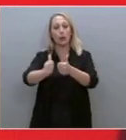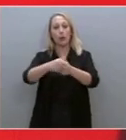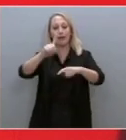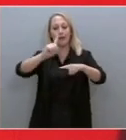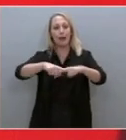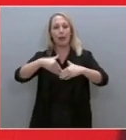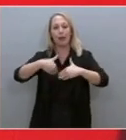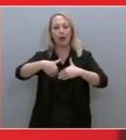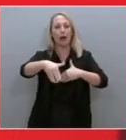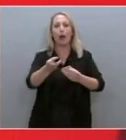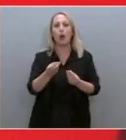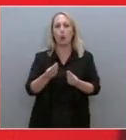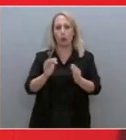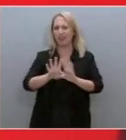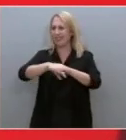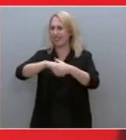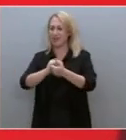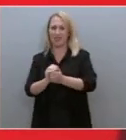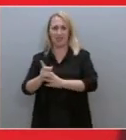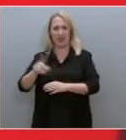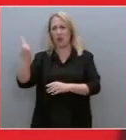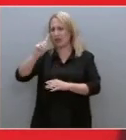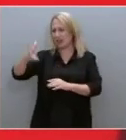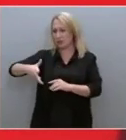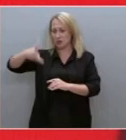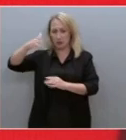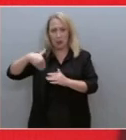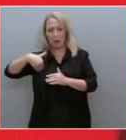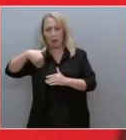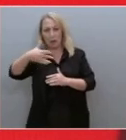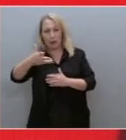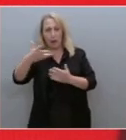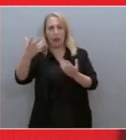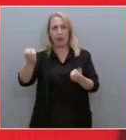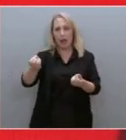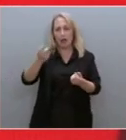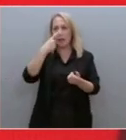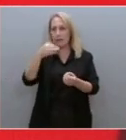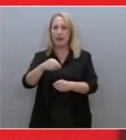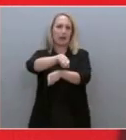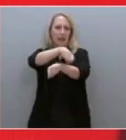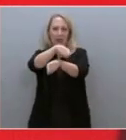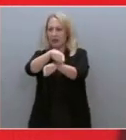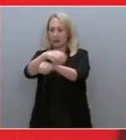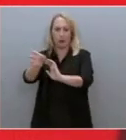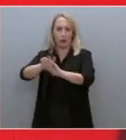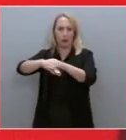Και διότι, ανεξάρτητα από το αν ο κύριος Μητσοτάκης ή όχι θα βρεθεί απέναντι στην ετοιμιγορία δικαστών,